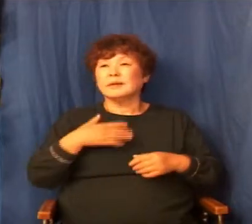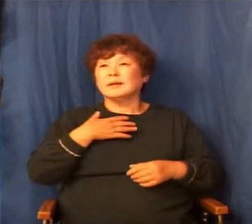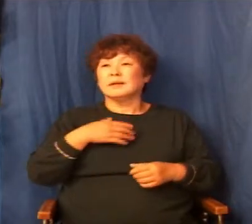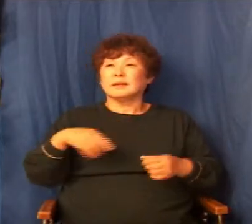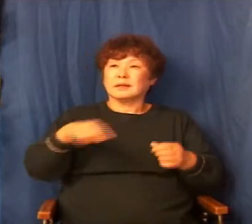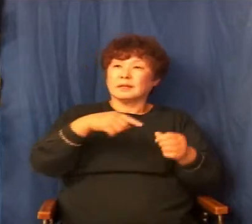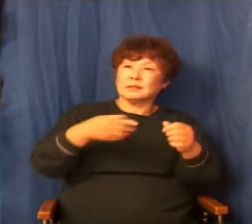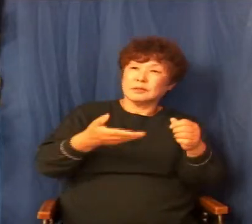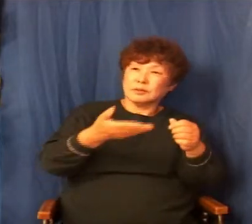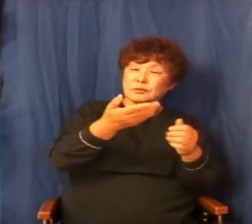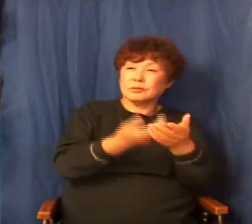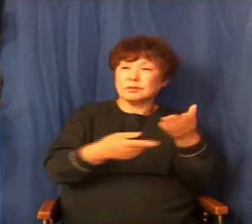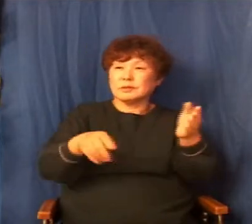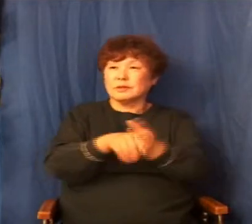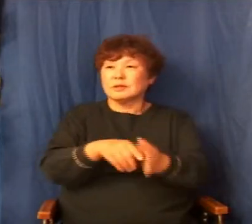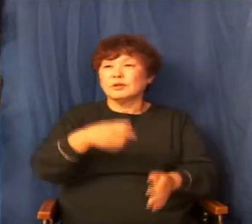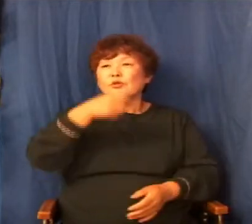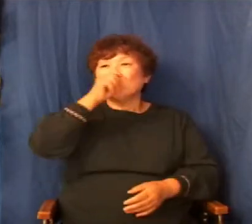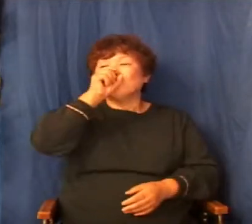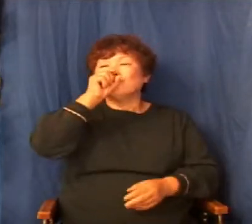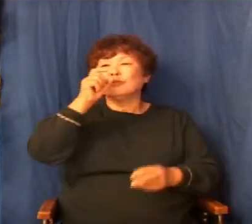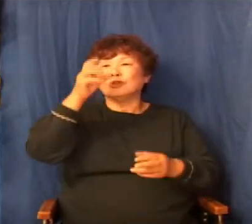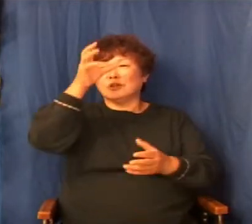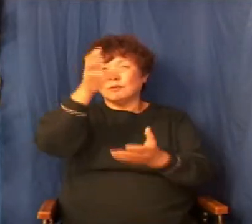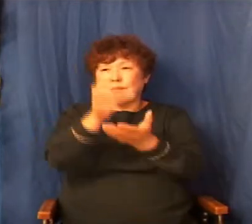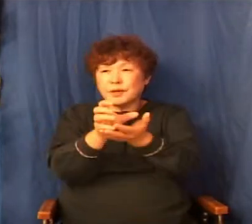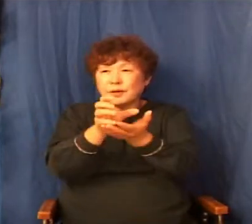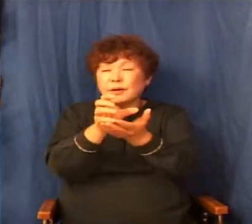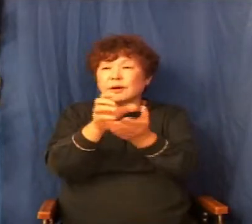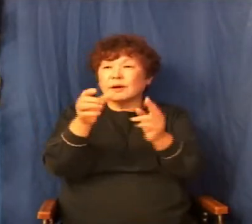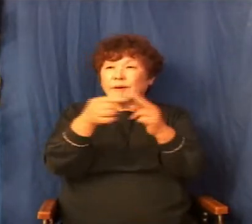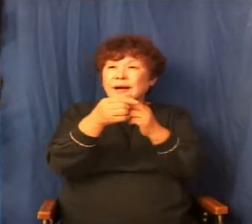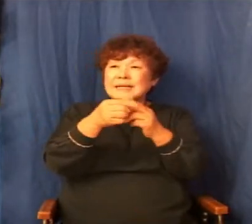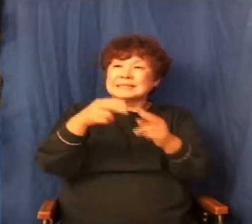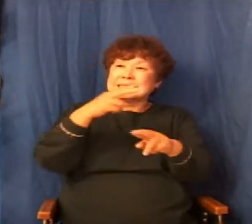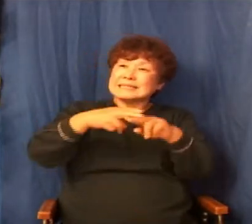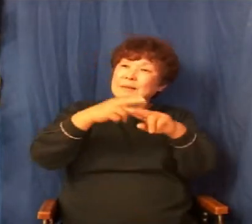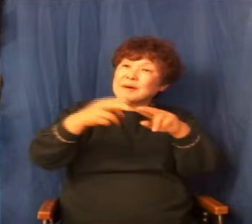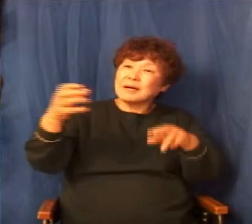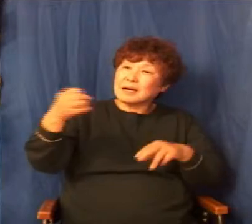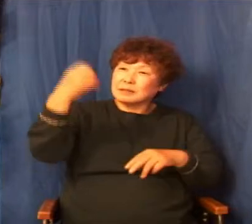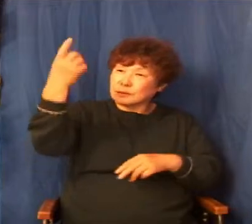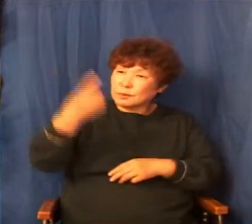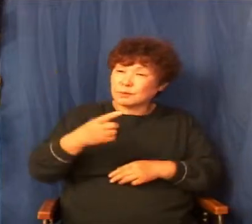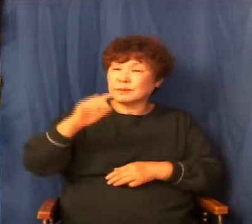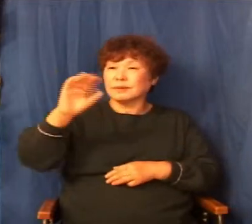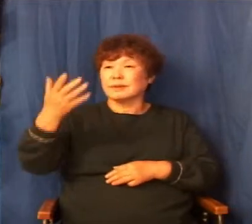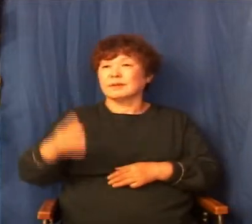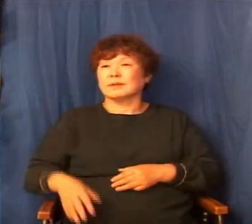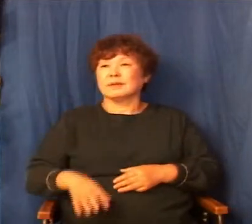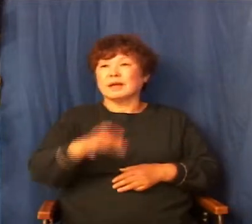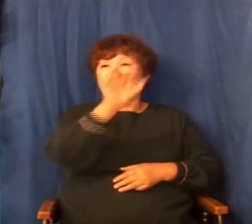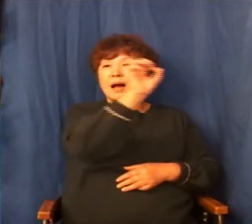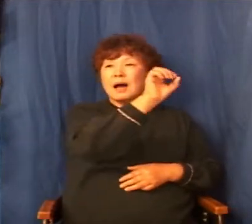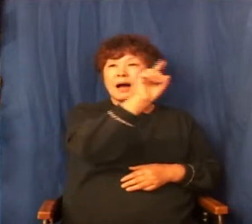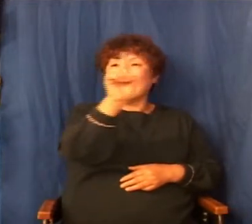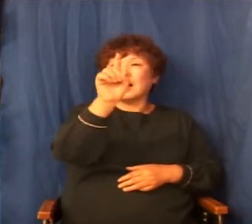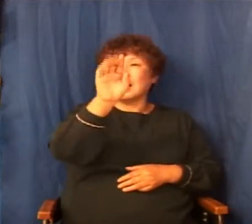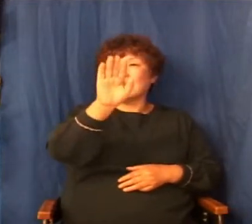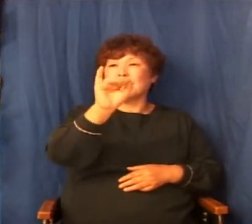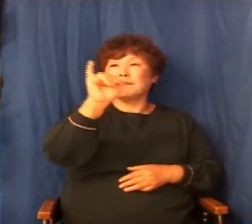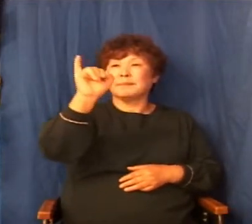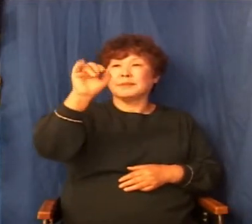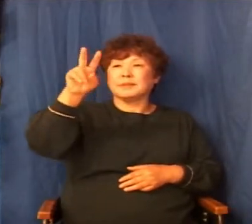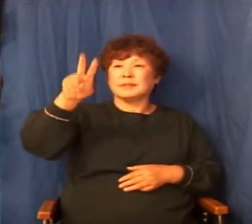물병과 창만 가지고 나올 수 있었던 겁니다. 그런데 아비세가 말하는 게 참 재미있습니다.